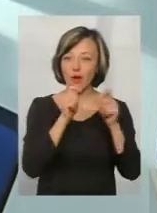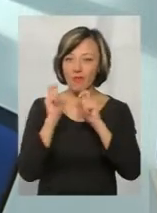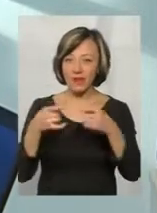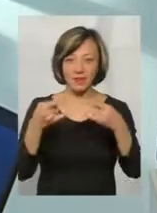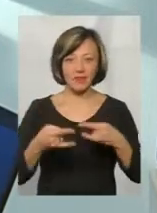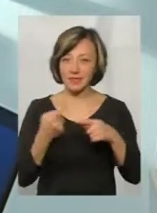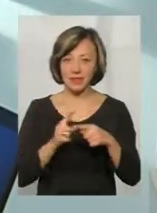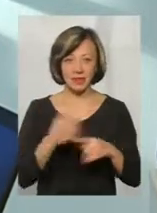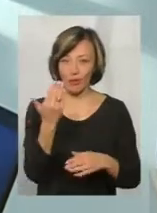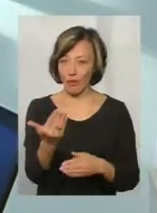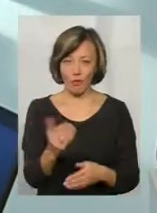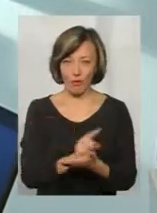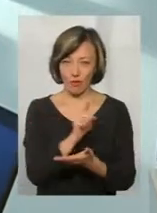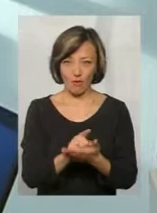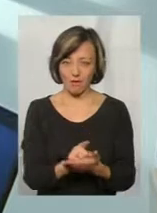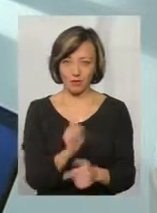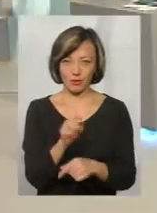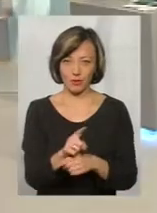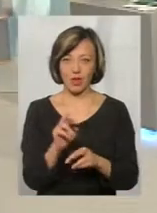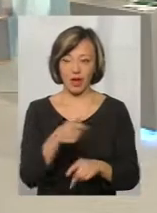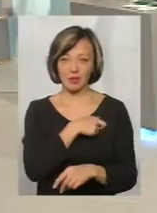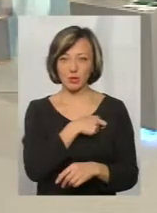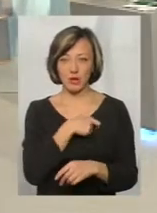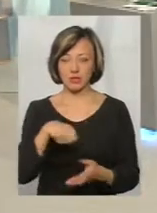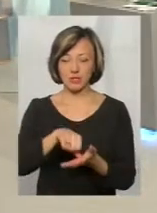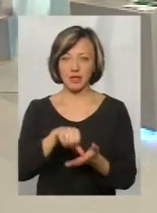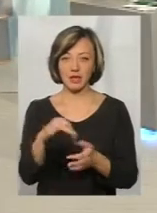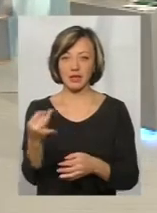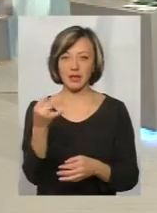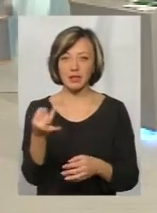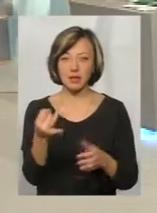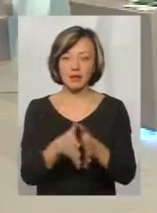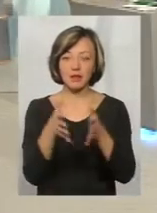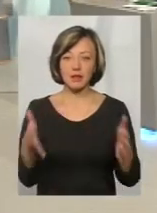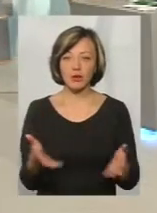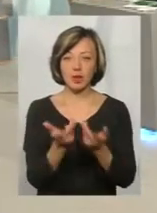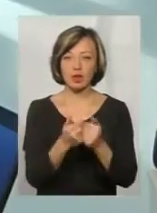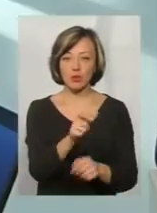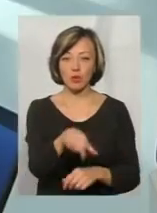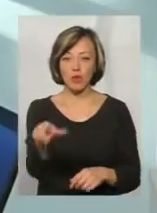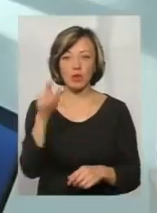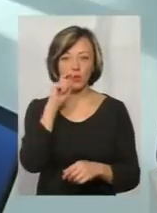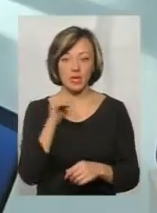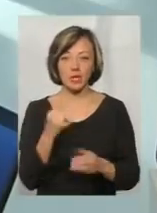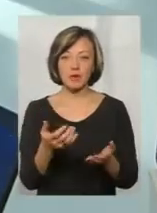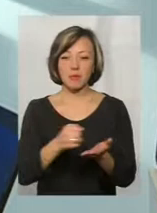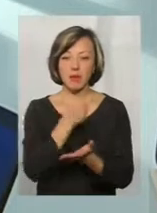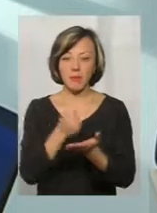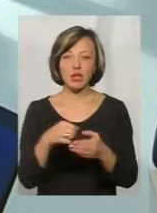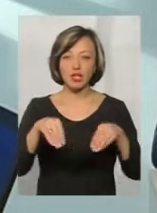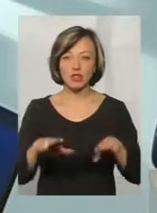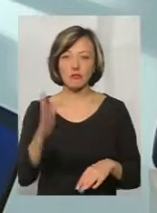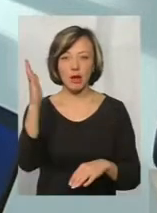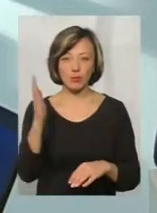що не є його безпосередньою функцією як парламентаря і представника інтересів значної кількості громадян України, і приймати рішення щодо